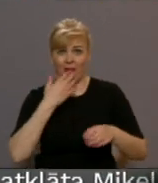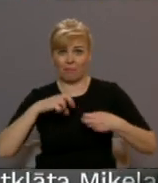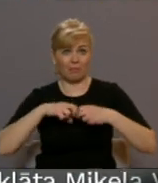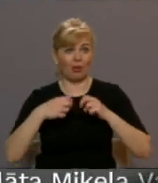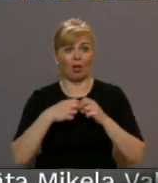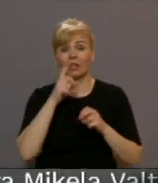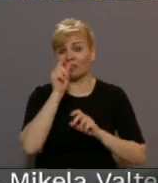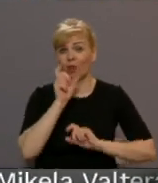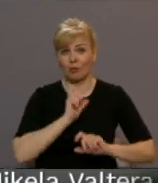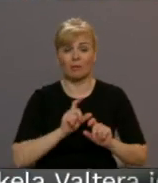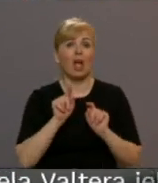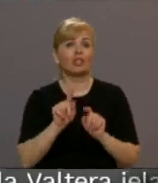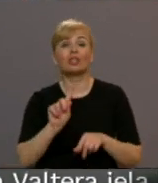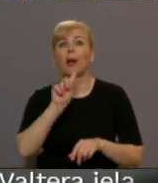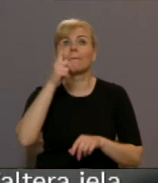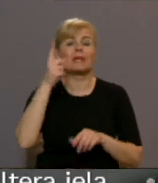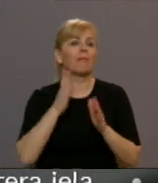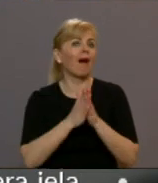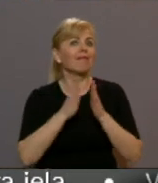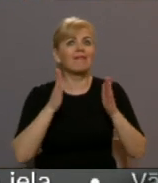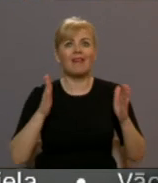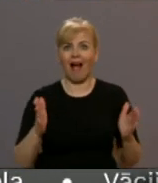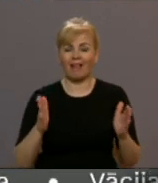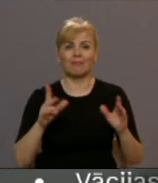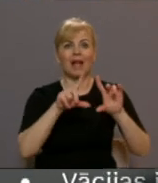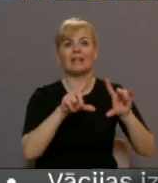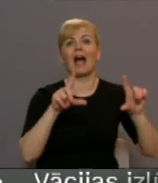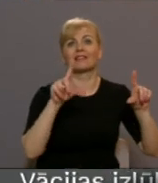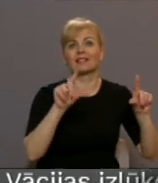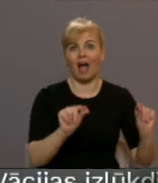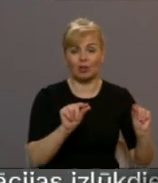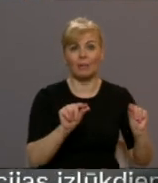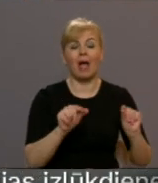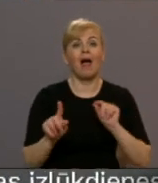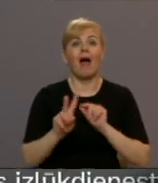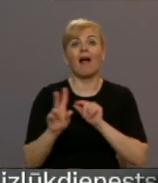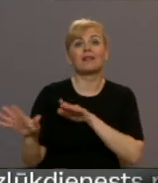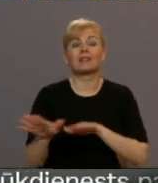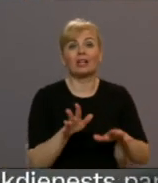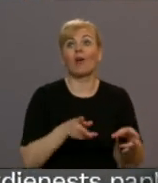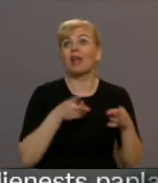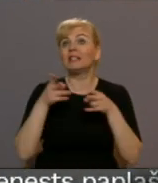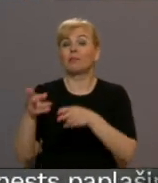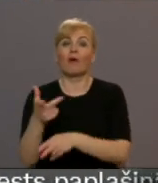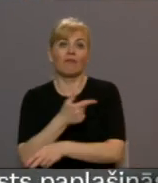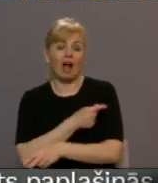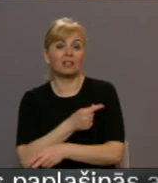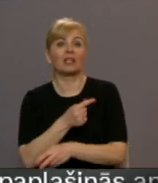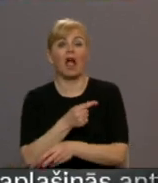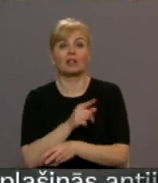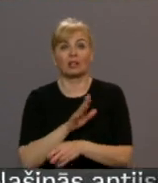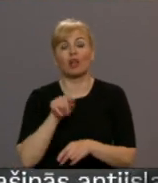Stadiņa universitāte ir viena tiešām no pirmajām lielajām iestādēm, kas rīko izbraukumu vakcināciju pie sevis.